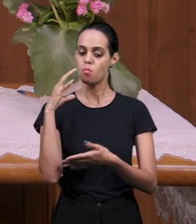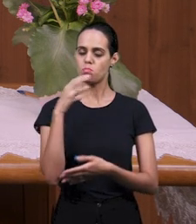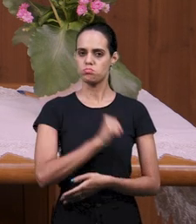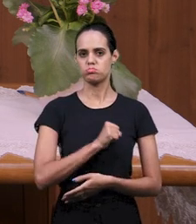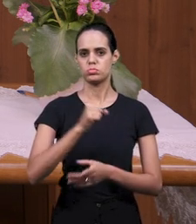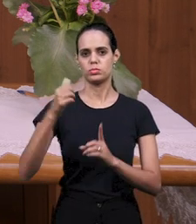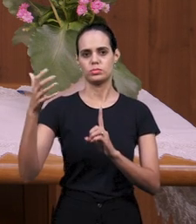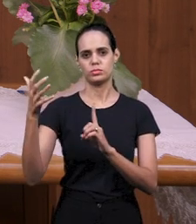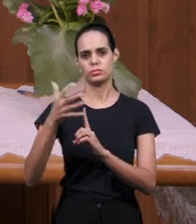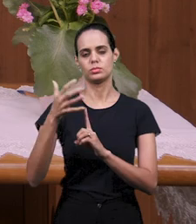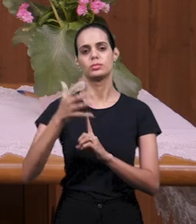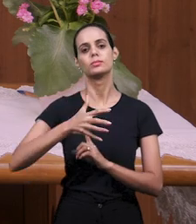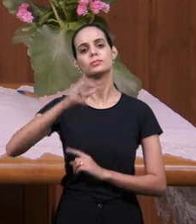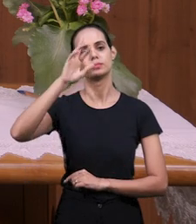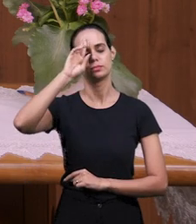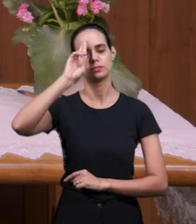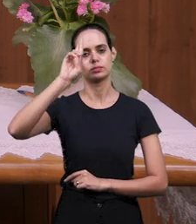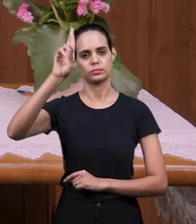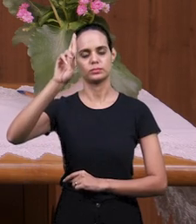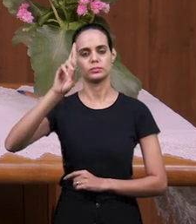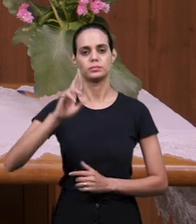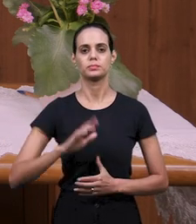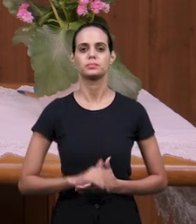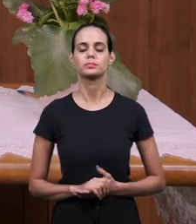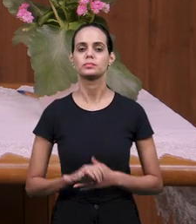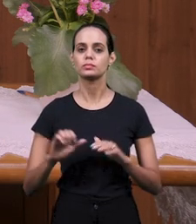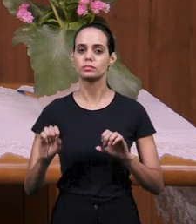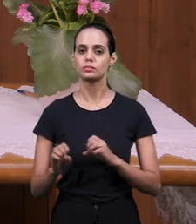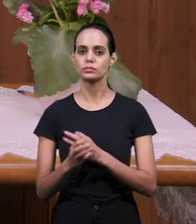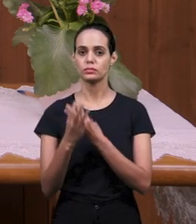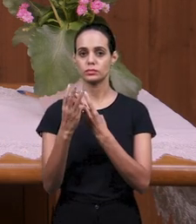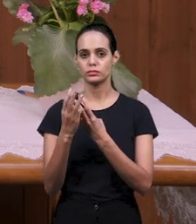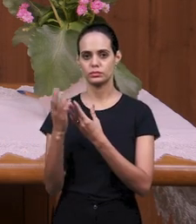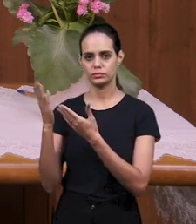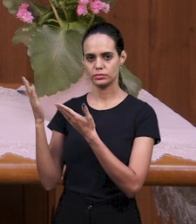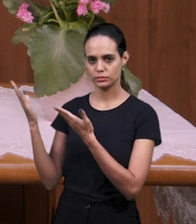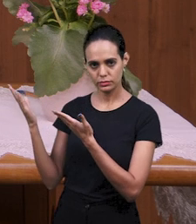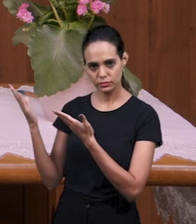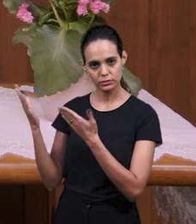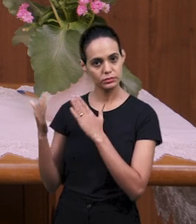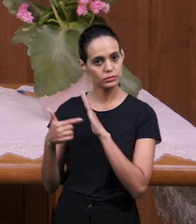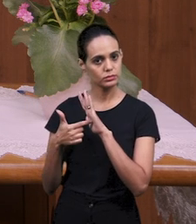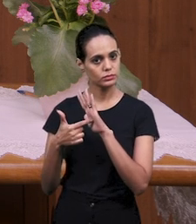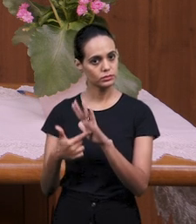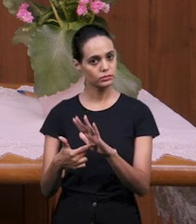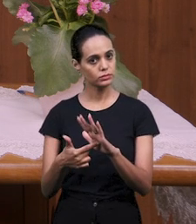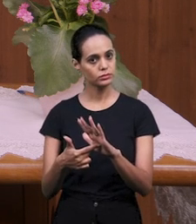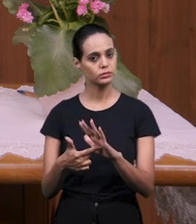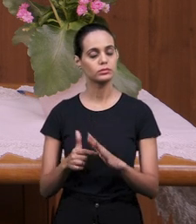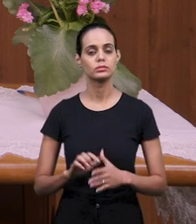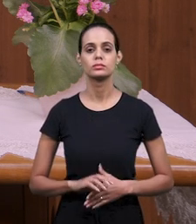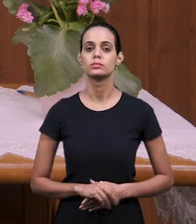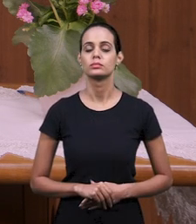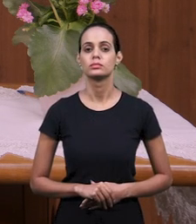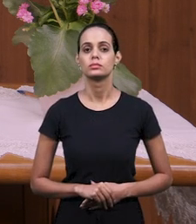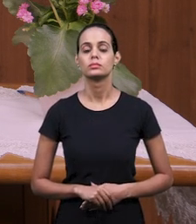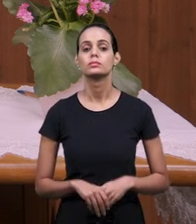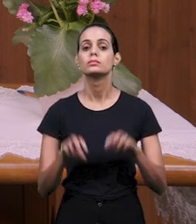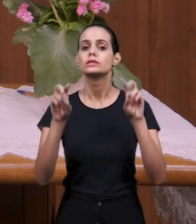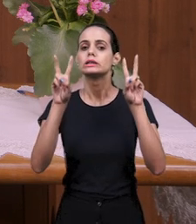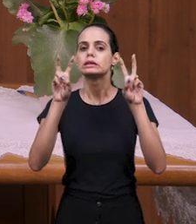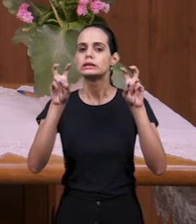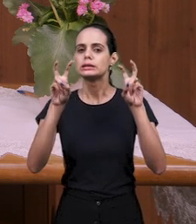Итак, на следующем слайде мы увидим еще некоторые моменты, да, в отношении горечи.